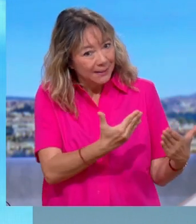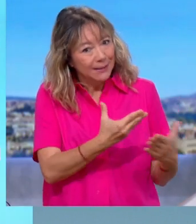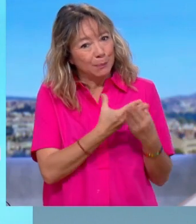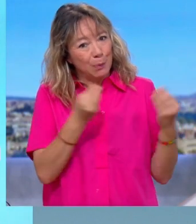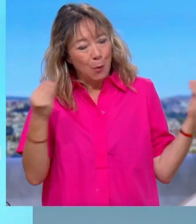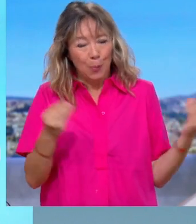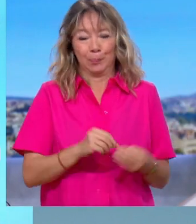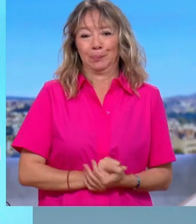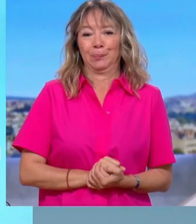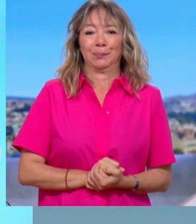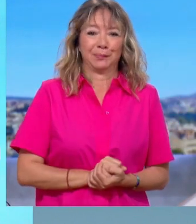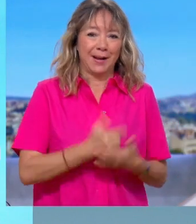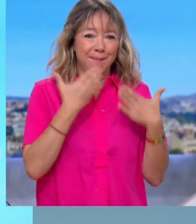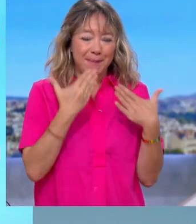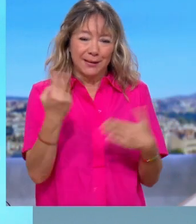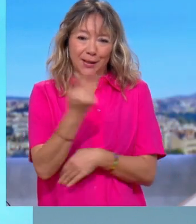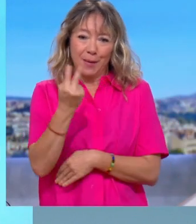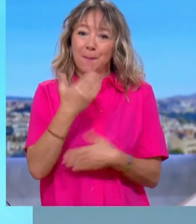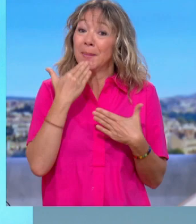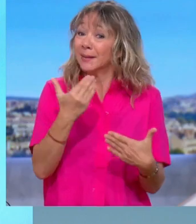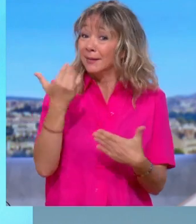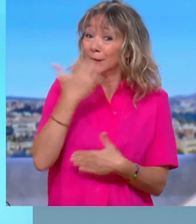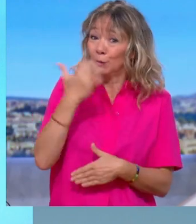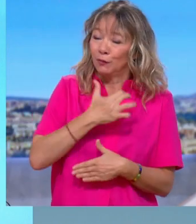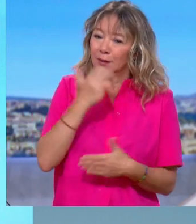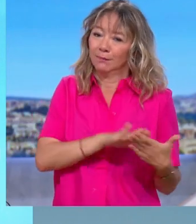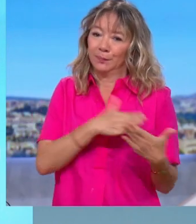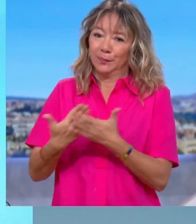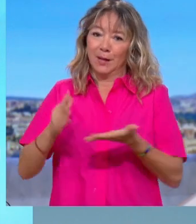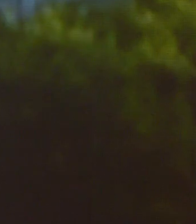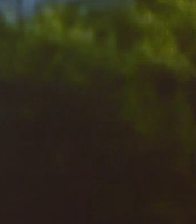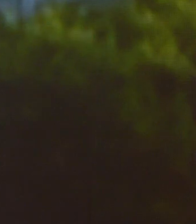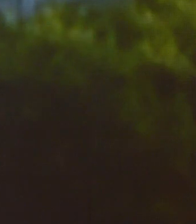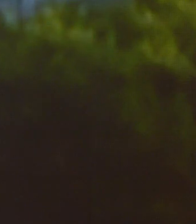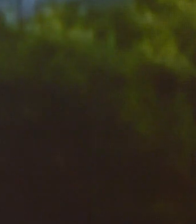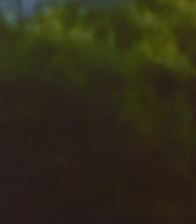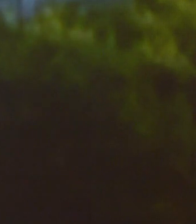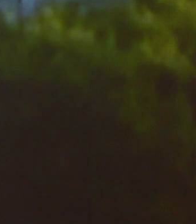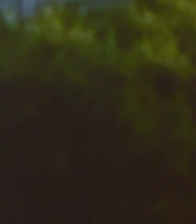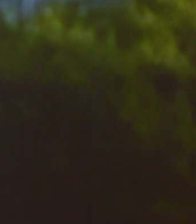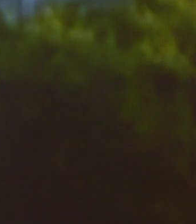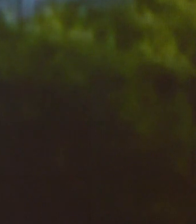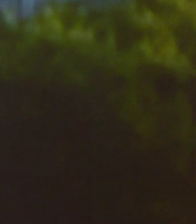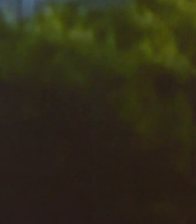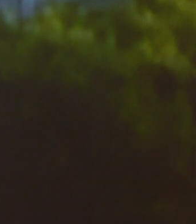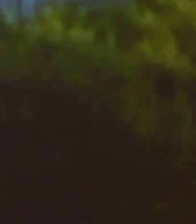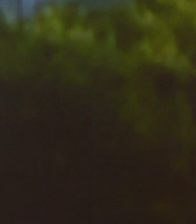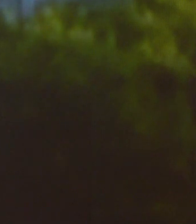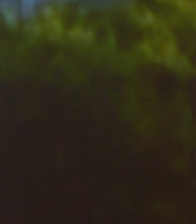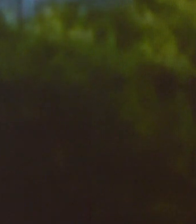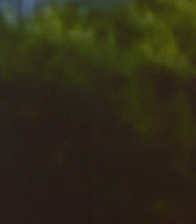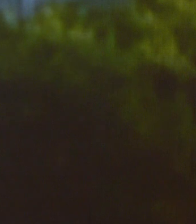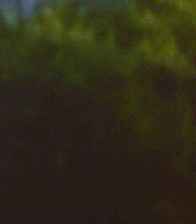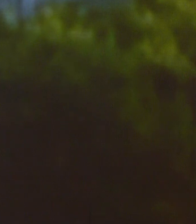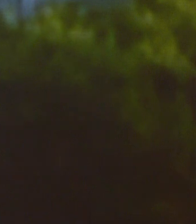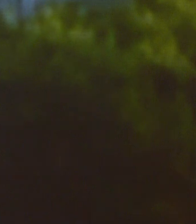secrétaire du PS. Merci à tous les deux. Merci à Sophie Berger-Fino qui a traduit cette interview en langue des signes. Olivier Faure qui dénonce une opération camouflage d'impuissance